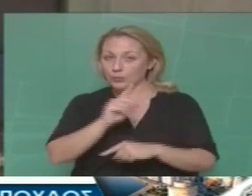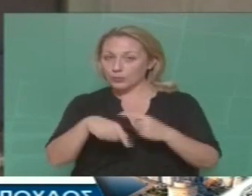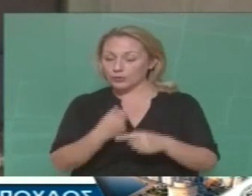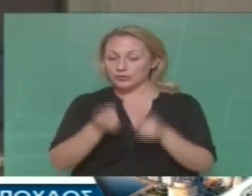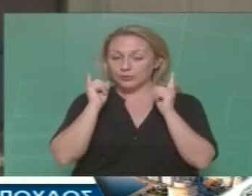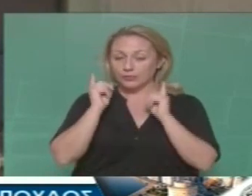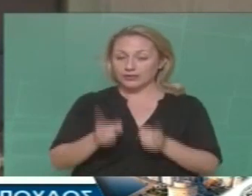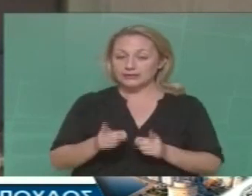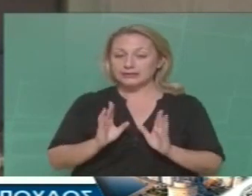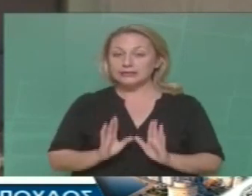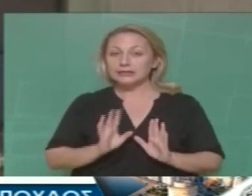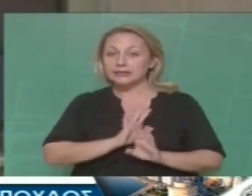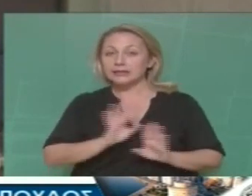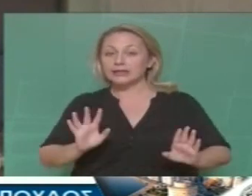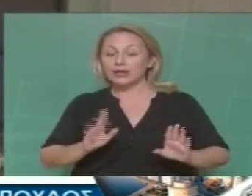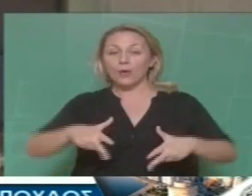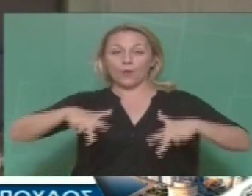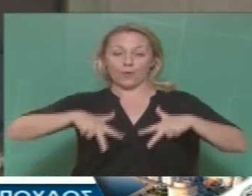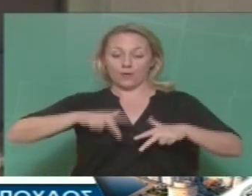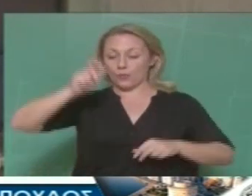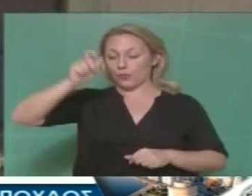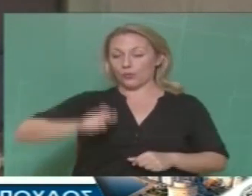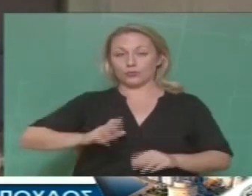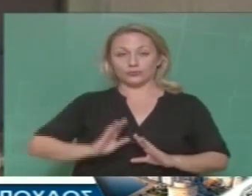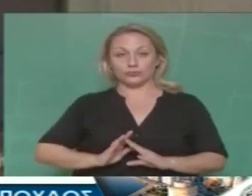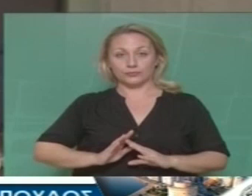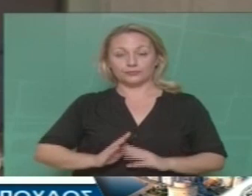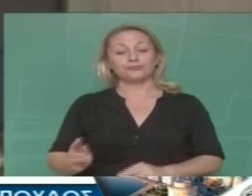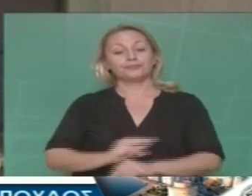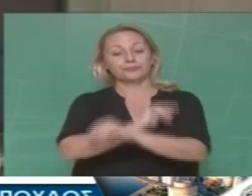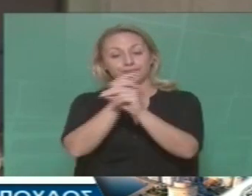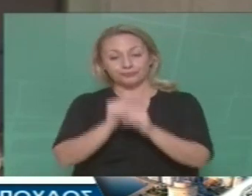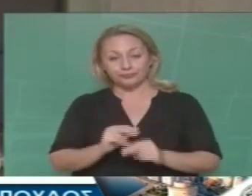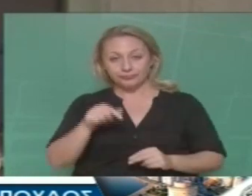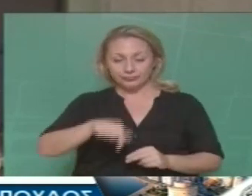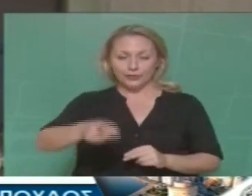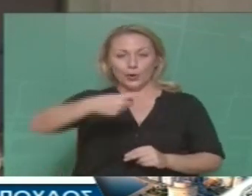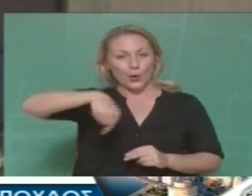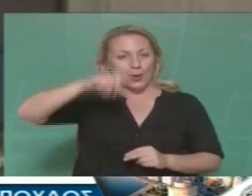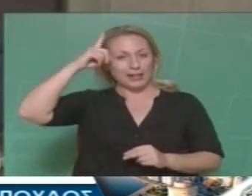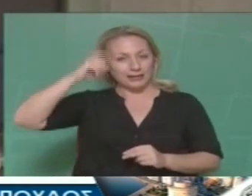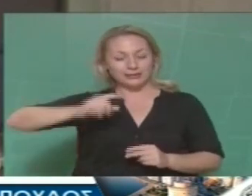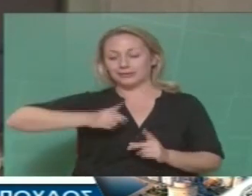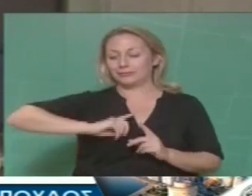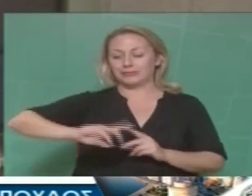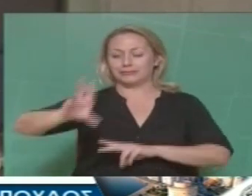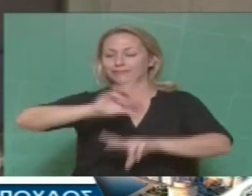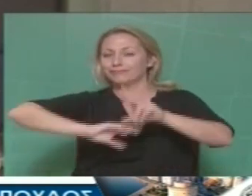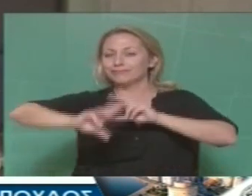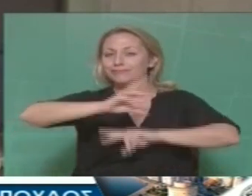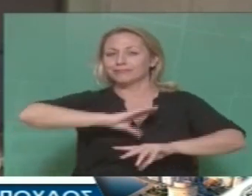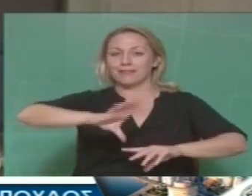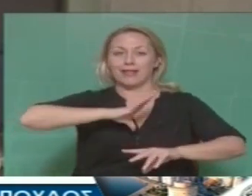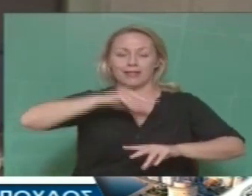σε αυτού του είδους περιπτώσεις, θα είναι μονάχα ο Υπουργός. Καταλαβαίνετε, επειδή κυκλοφορείτε μέσα στην πόλη, μιλάτε με συνδημότητες μας, όλοι,